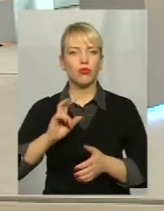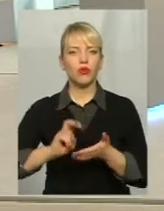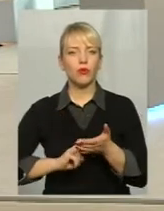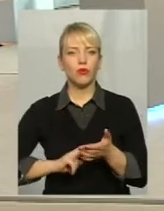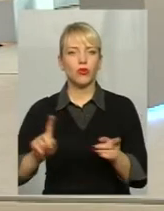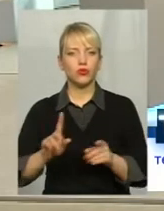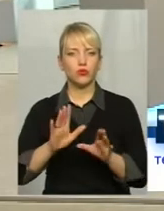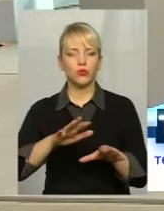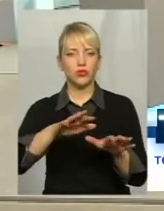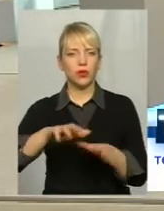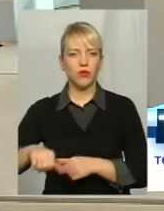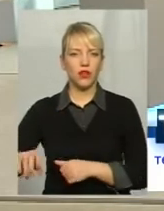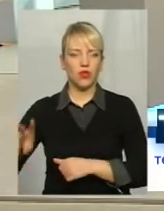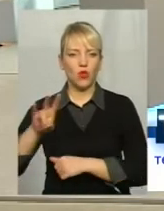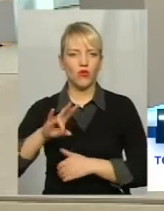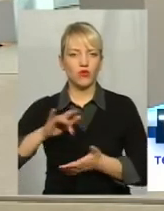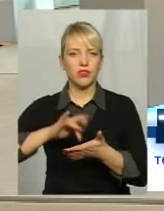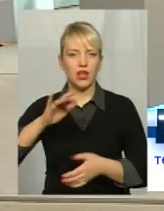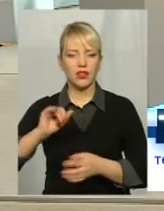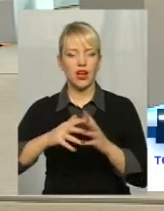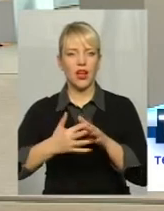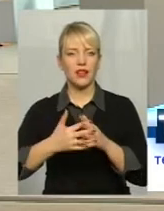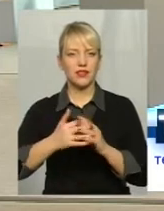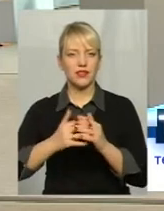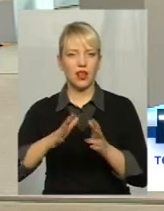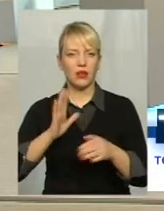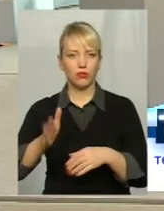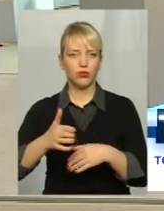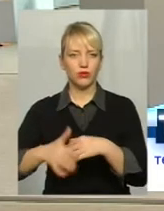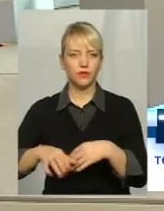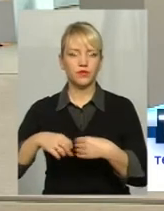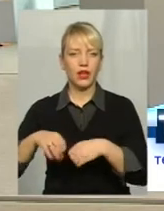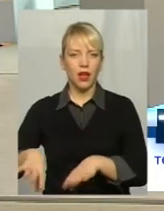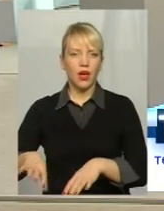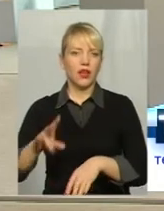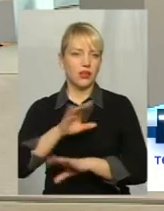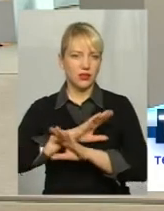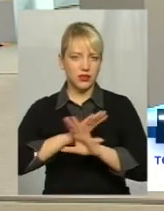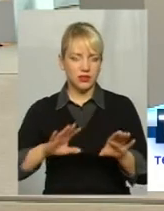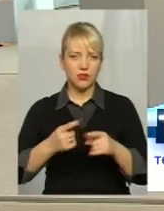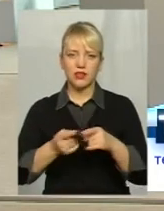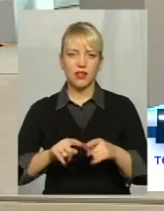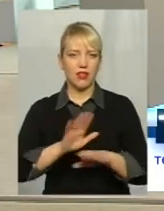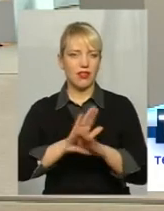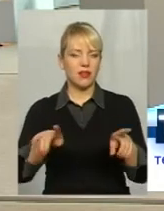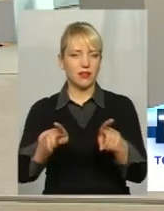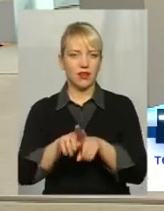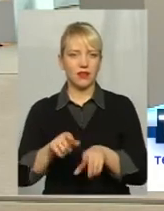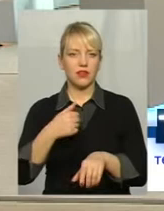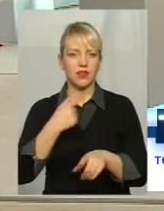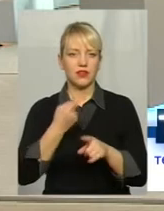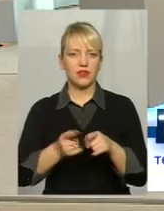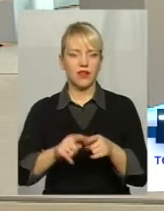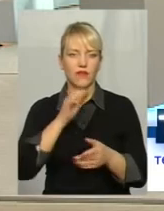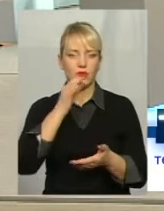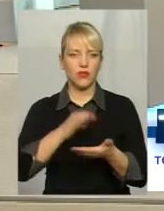центр, нову вурсту, а села будуть, я кажу, залишчі на призволяще Це не так Я відповідаю, і депутатський корпус,